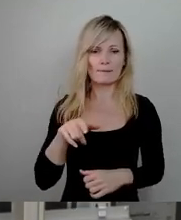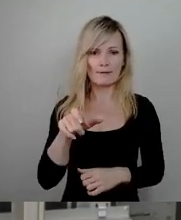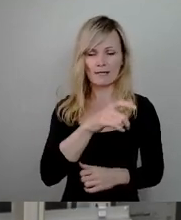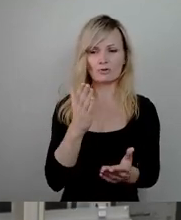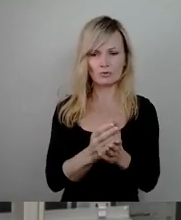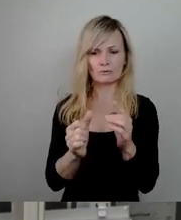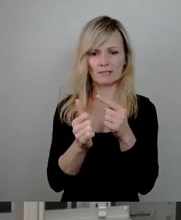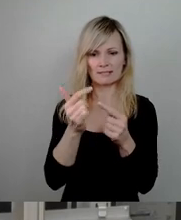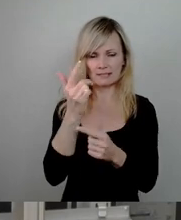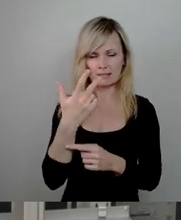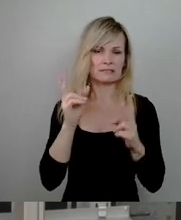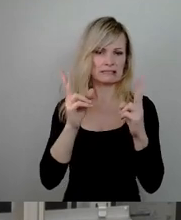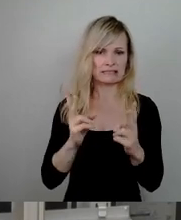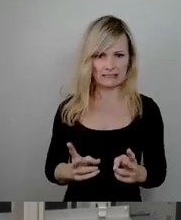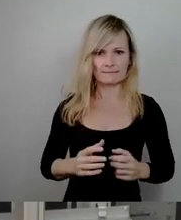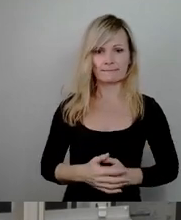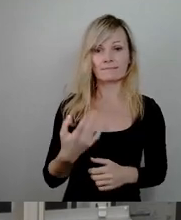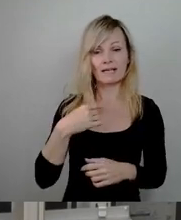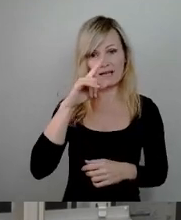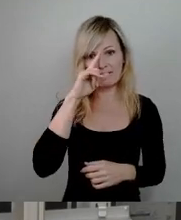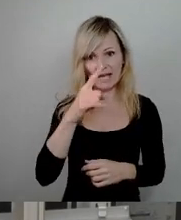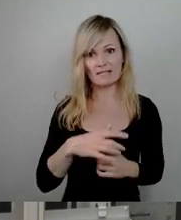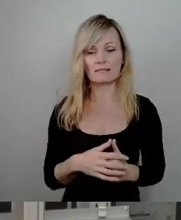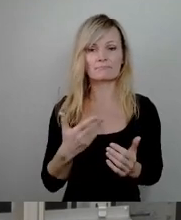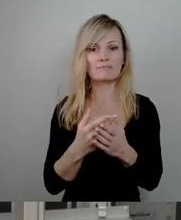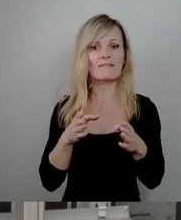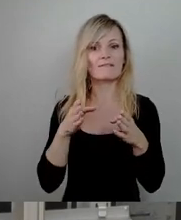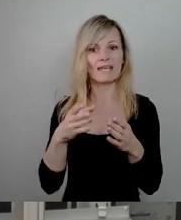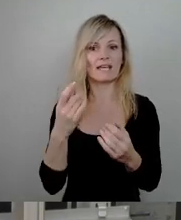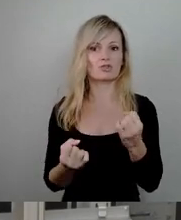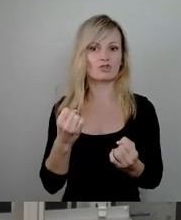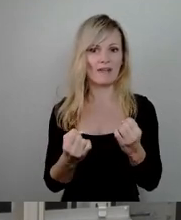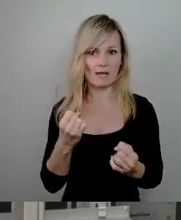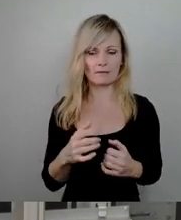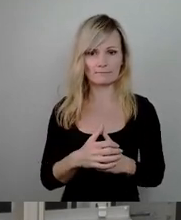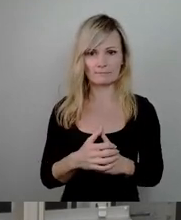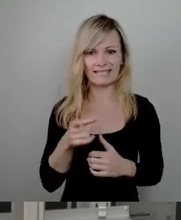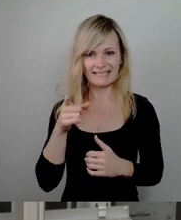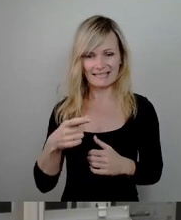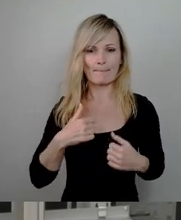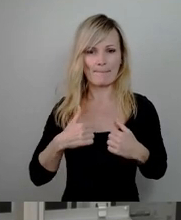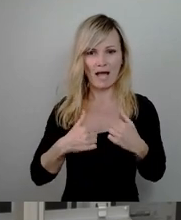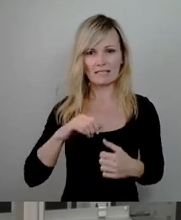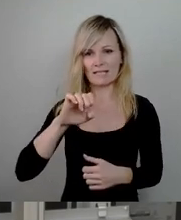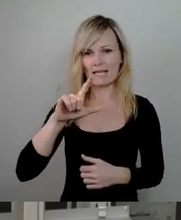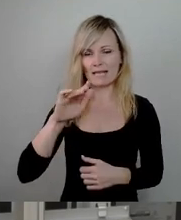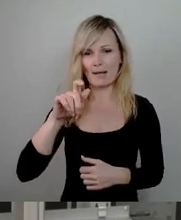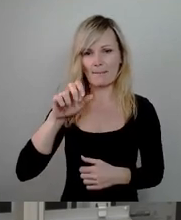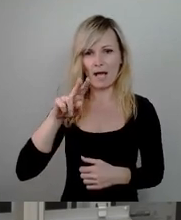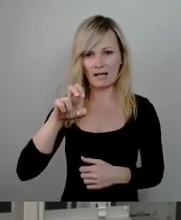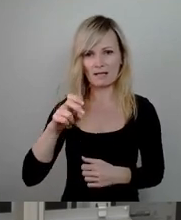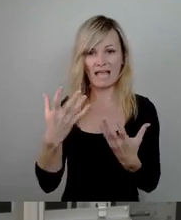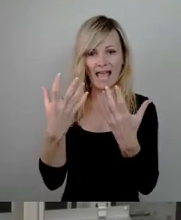wissen, dass es ein sehr schwerer Weg wird, das Elbermahre zu erhalten, aber so ein Bekenntnis aus dem Stadtrat ist sehr wichtig.